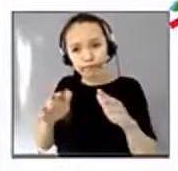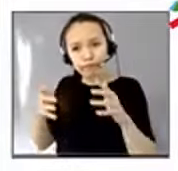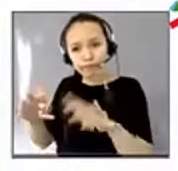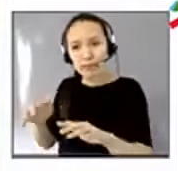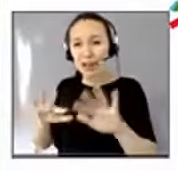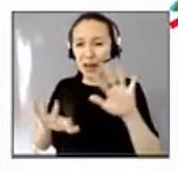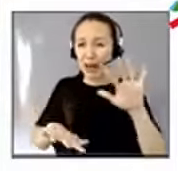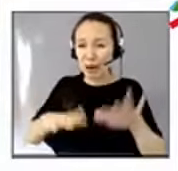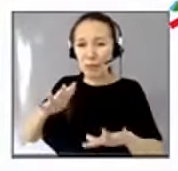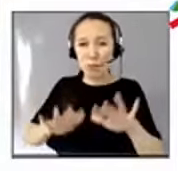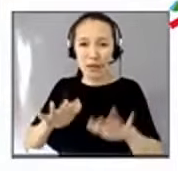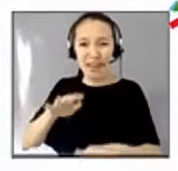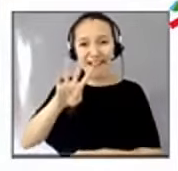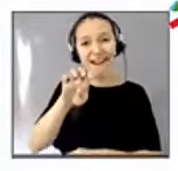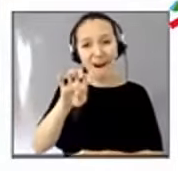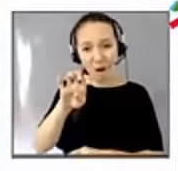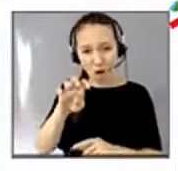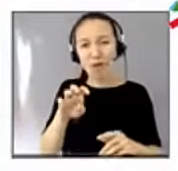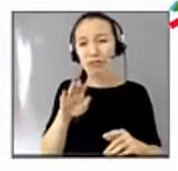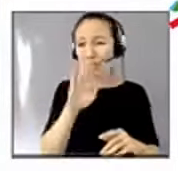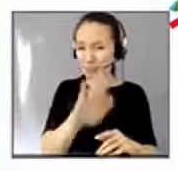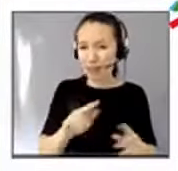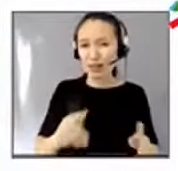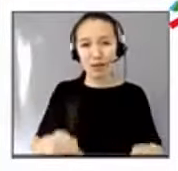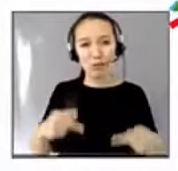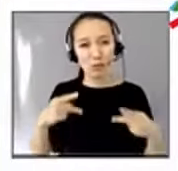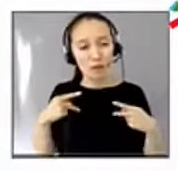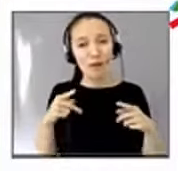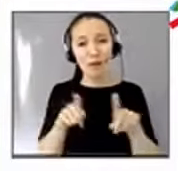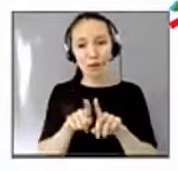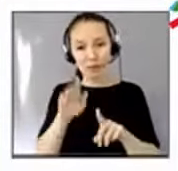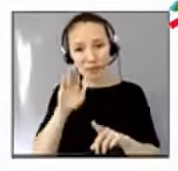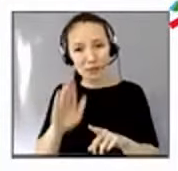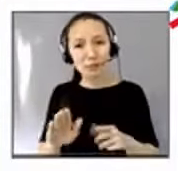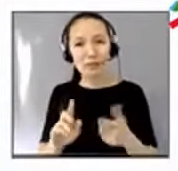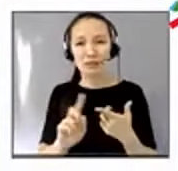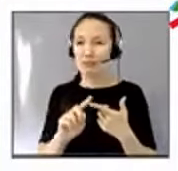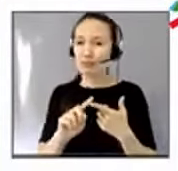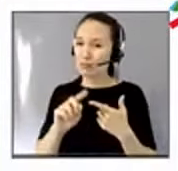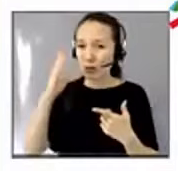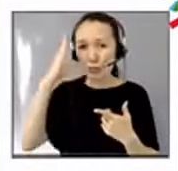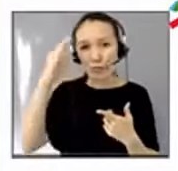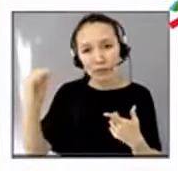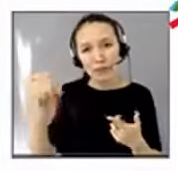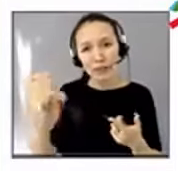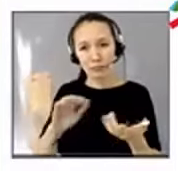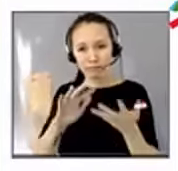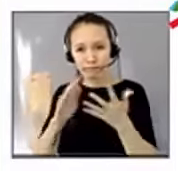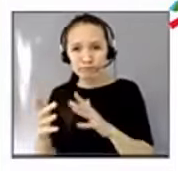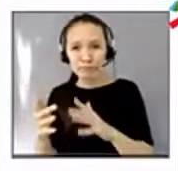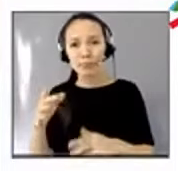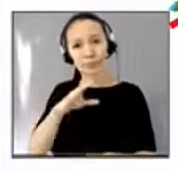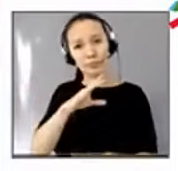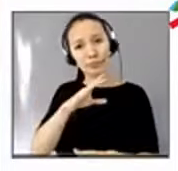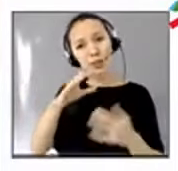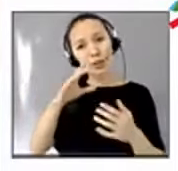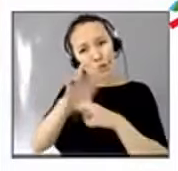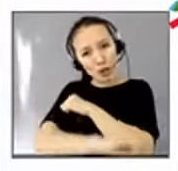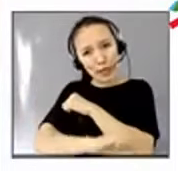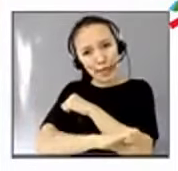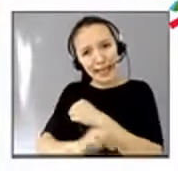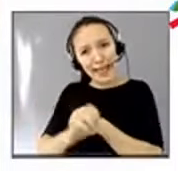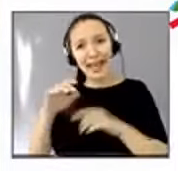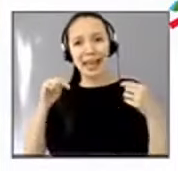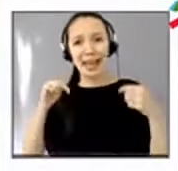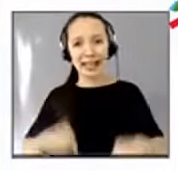modules d'ateliers pratiques, des modules d'appui à la professionnalisation. On a eu Sophie Cluzel, secrétaire d'État aux personnes en situation de handicap qui nous